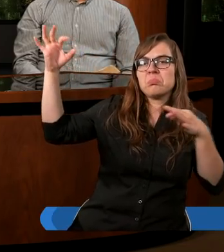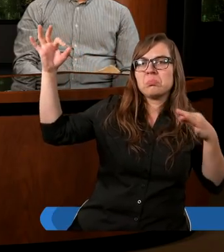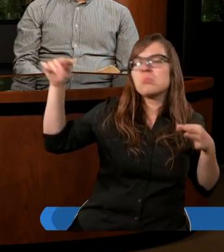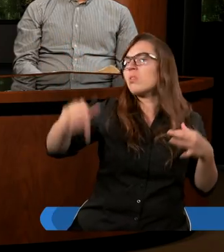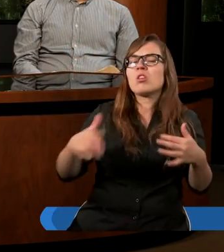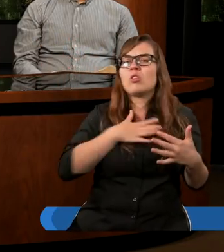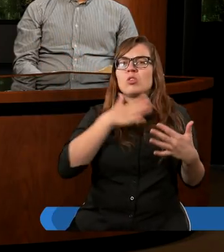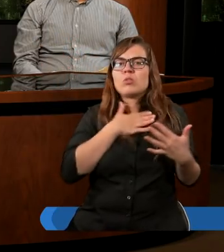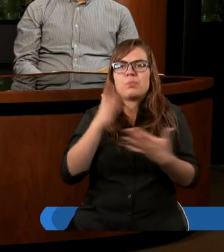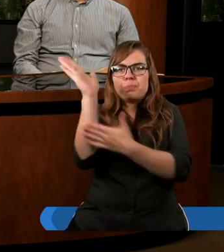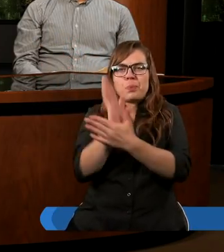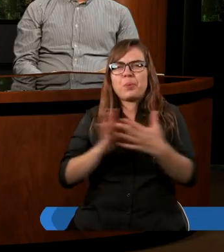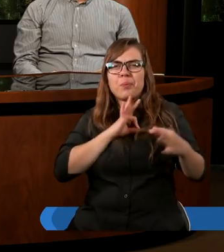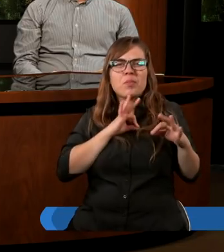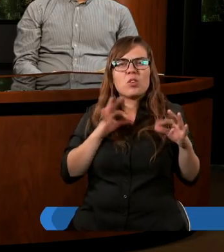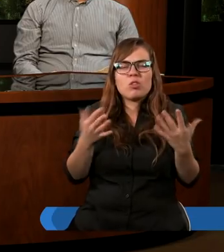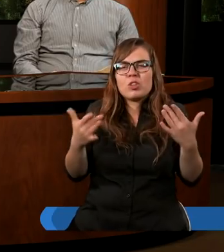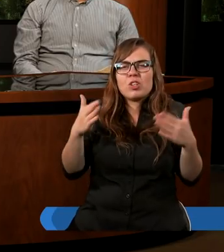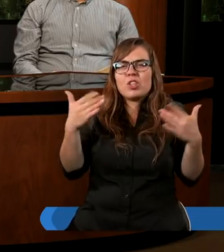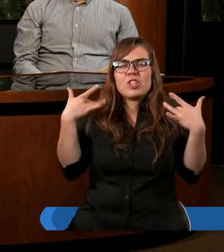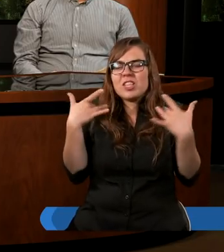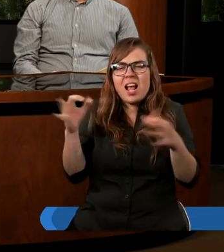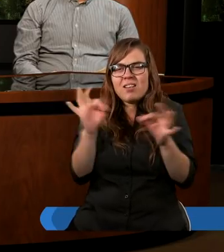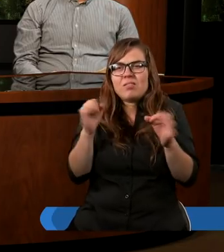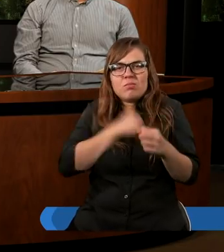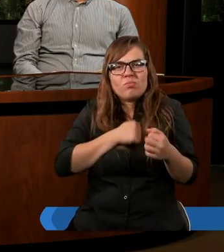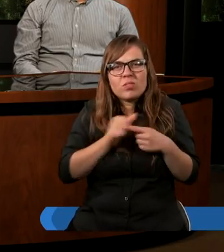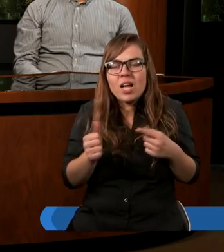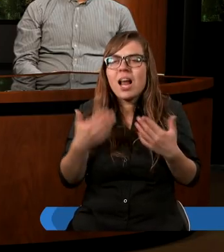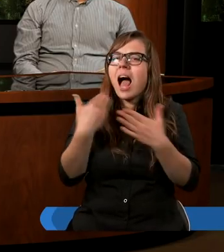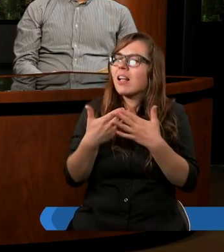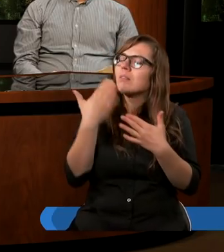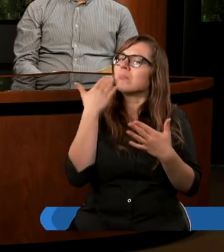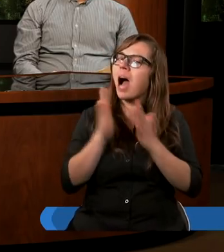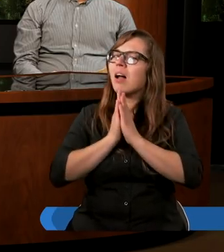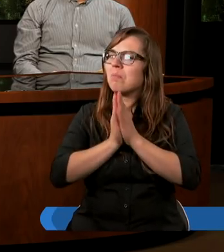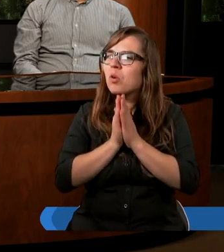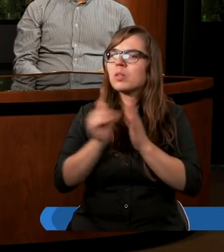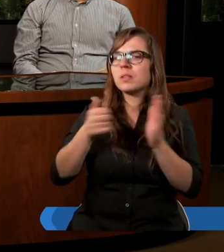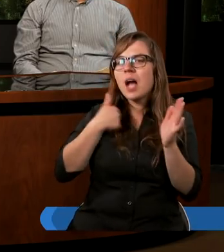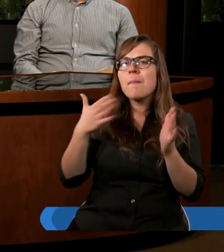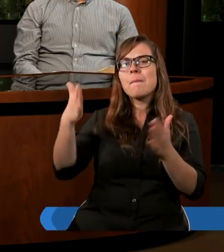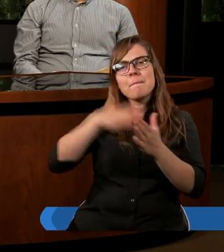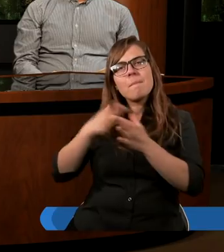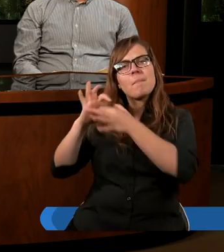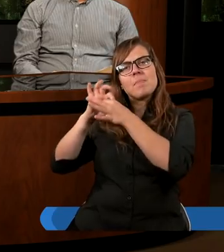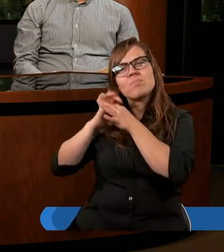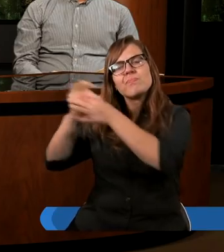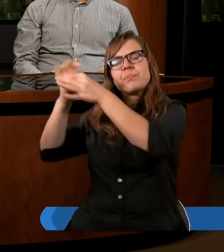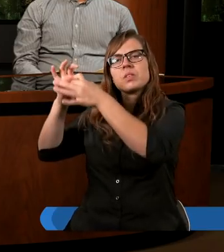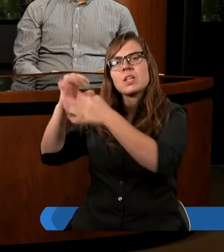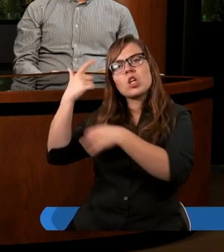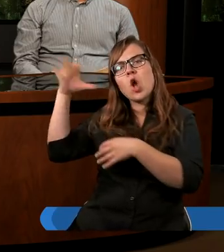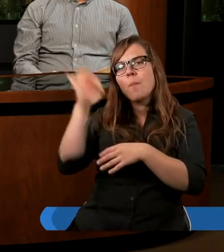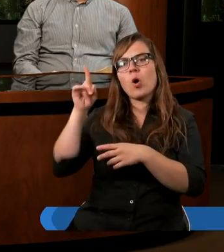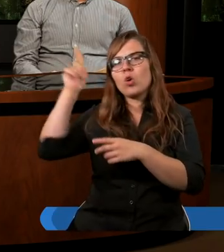i burzymy zamiast budować. Dlatego bardzo proszę o to, żebyśmy mieli kontakt ze